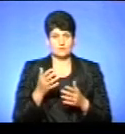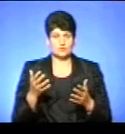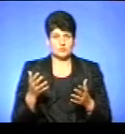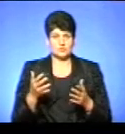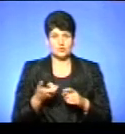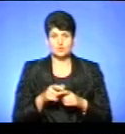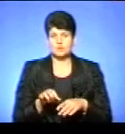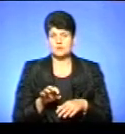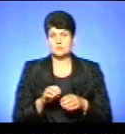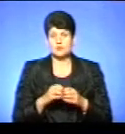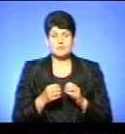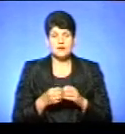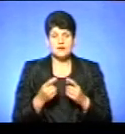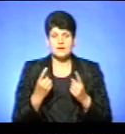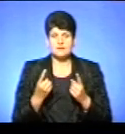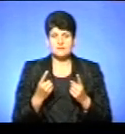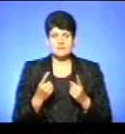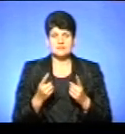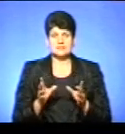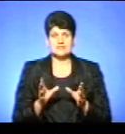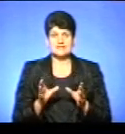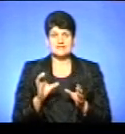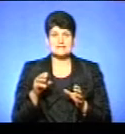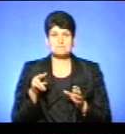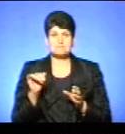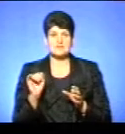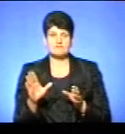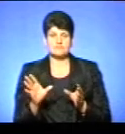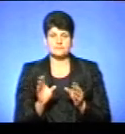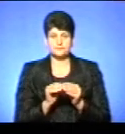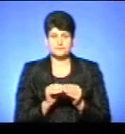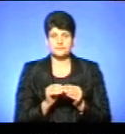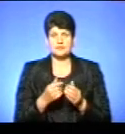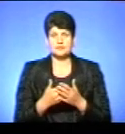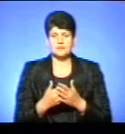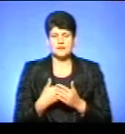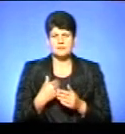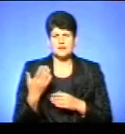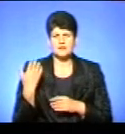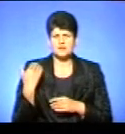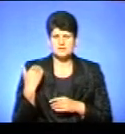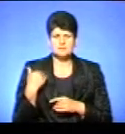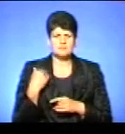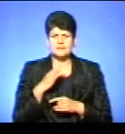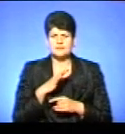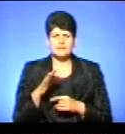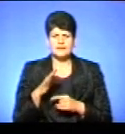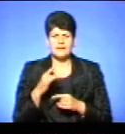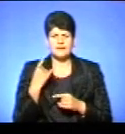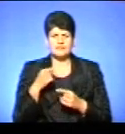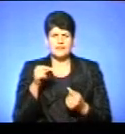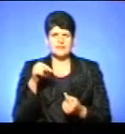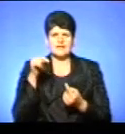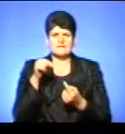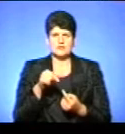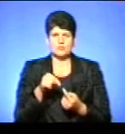болюча проблема – це правопис слів «спів». Традиційно умовлені ми не ідентифікуємо